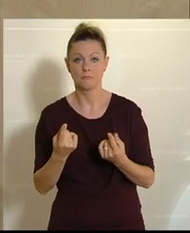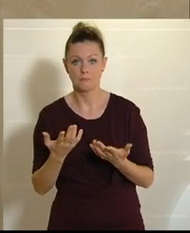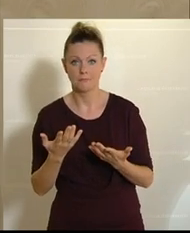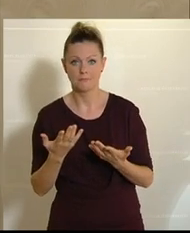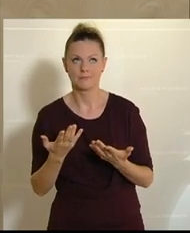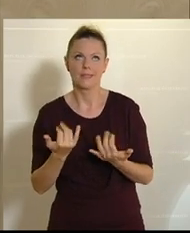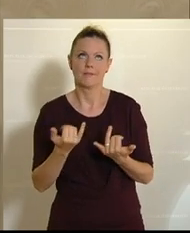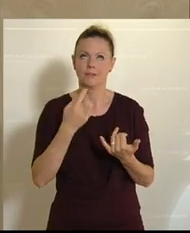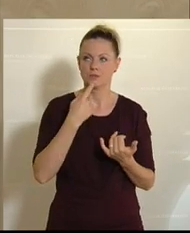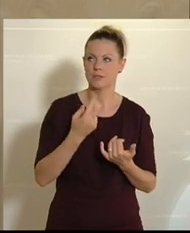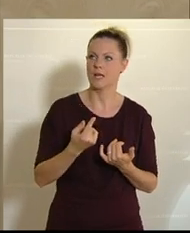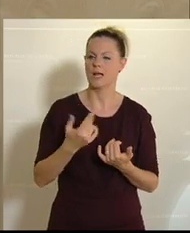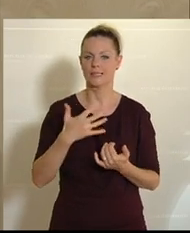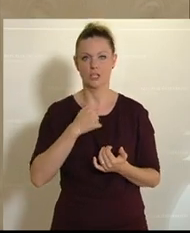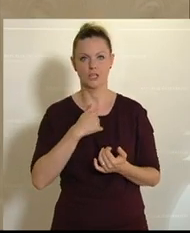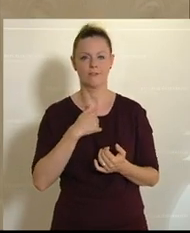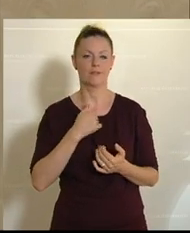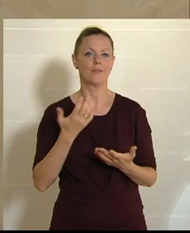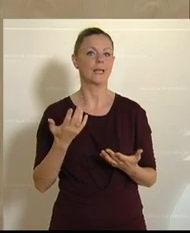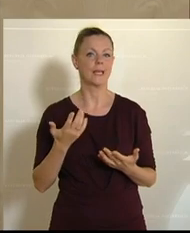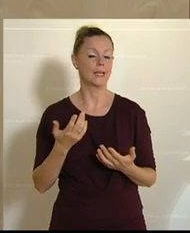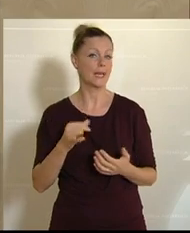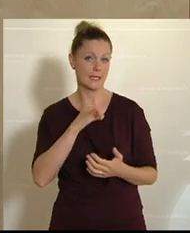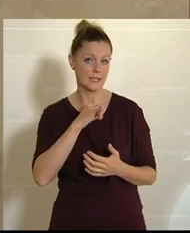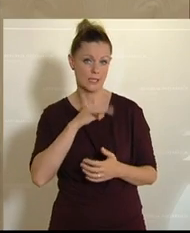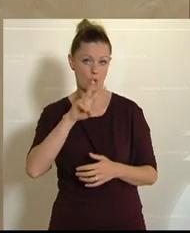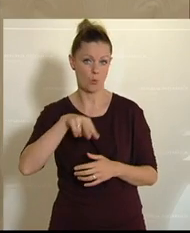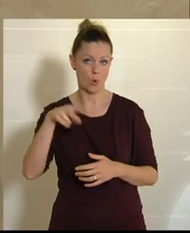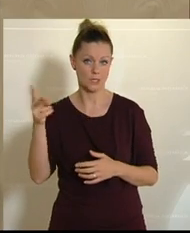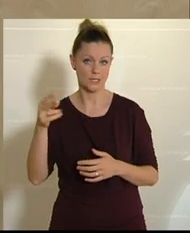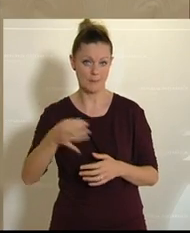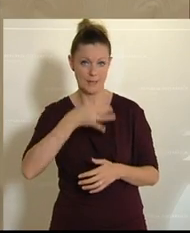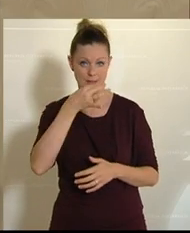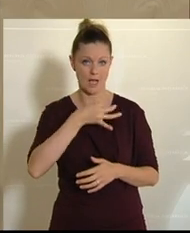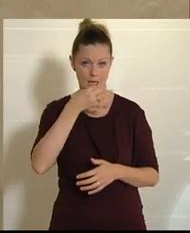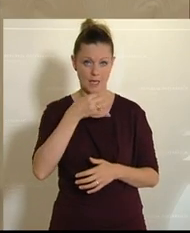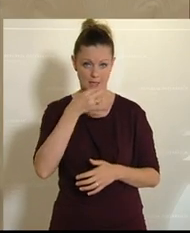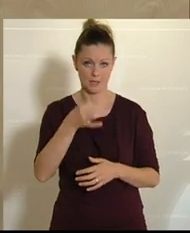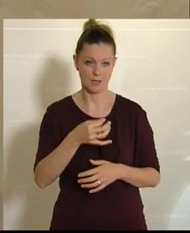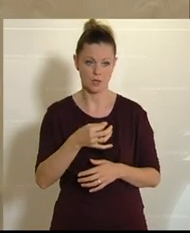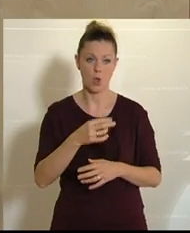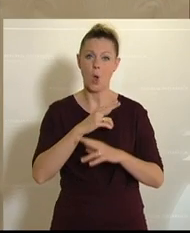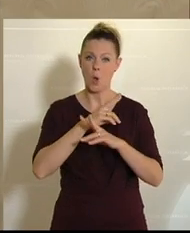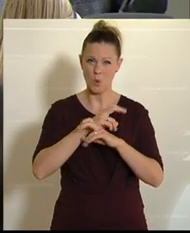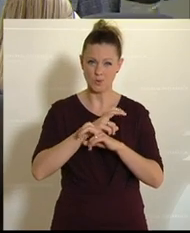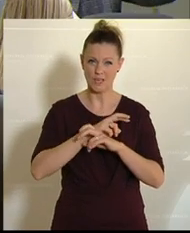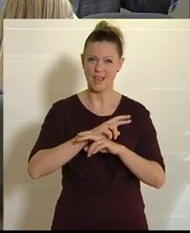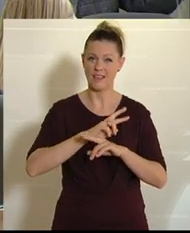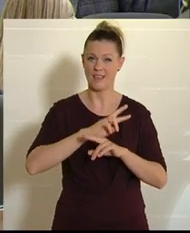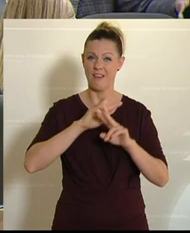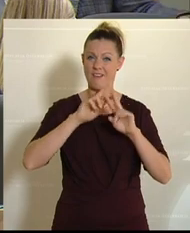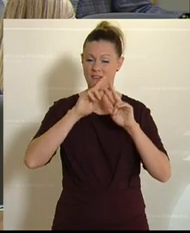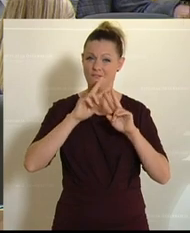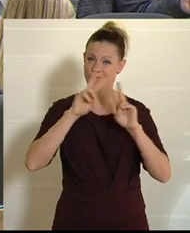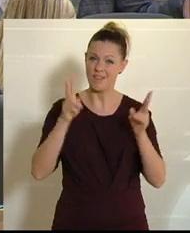wie soll ich sagen, bemerkenswerten WhatsApp-Nachrichten, dass er Österreich und weltweit fast in den Medien